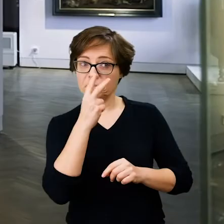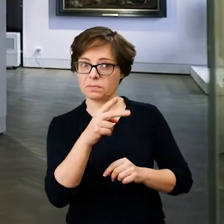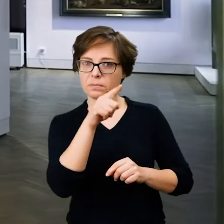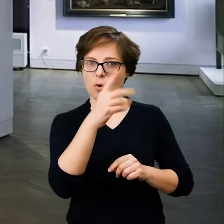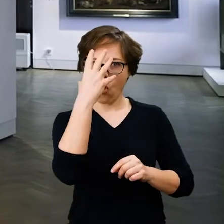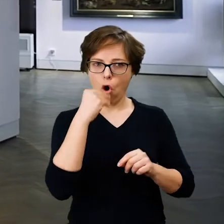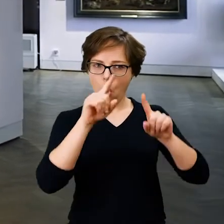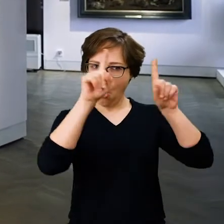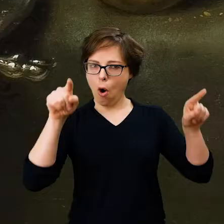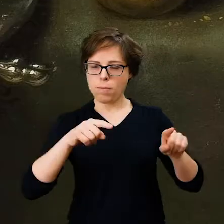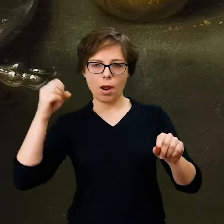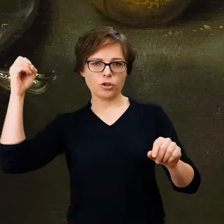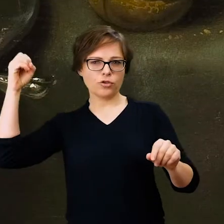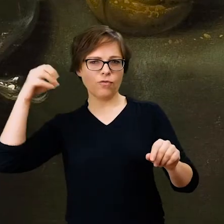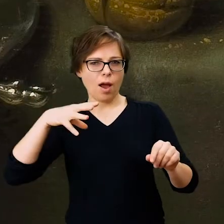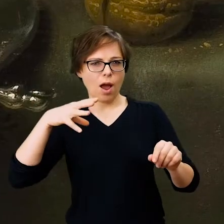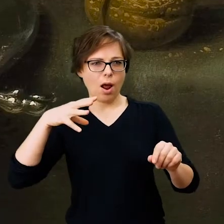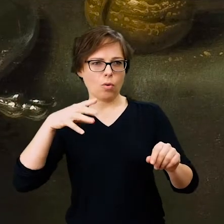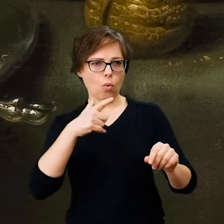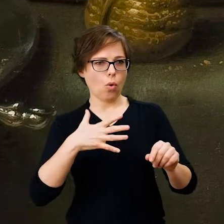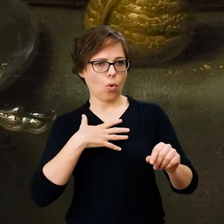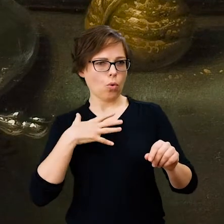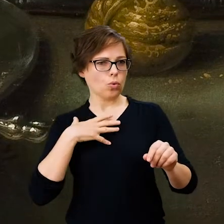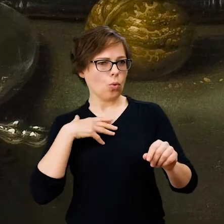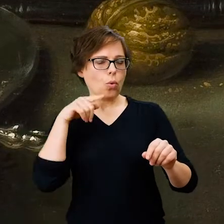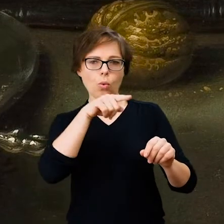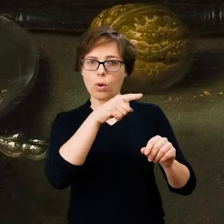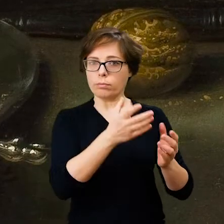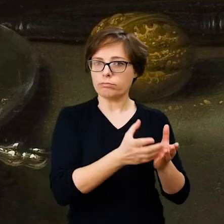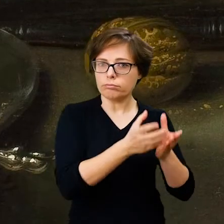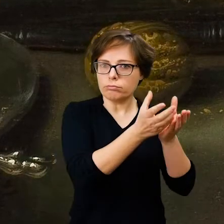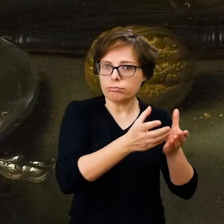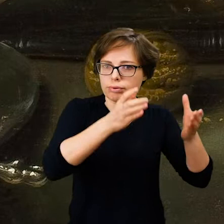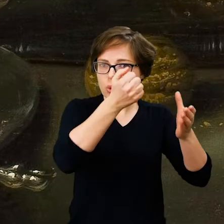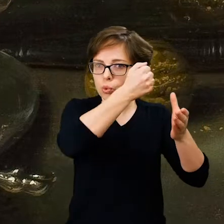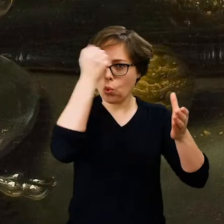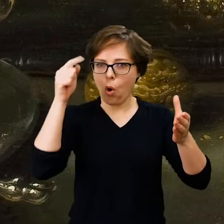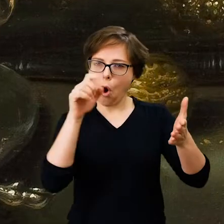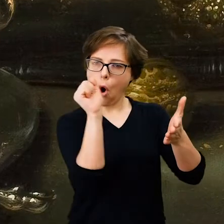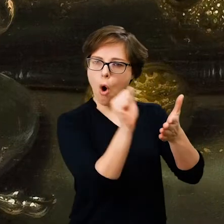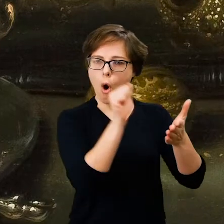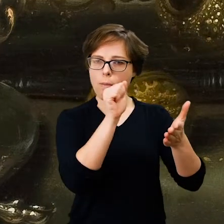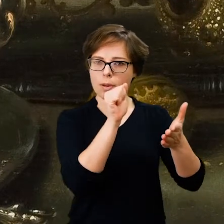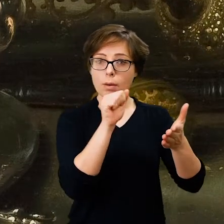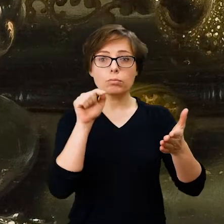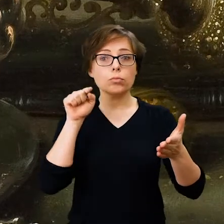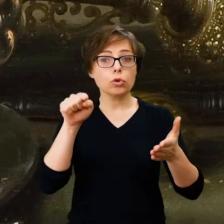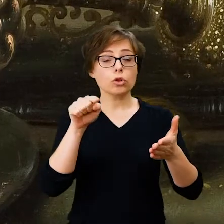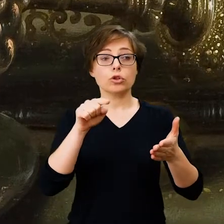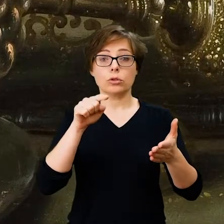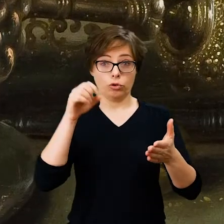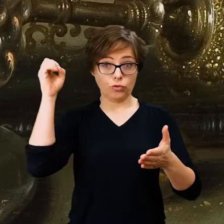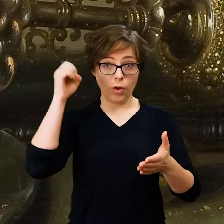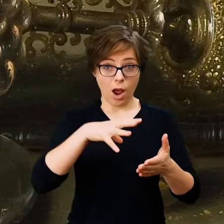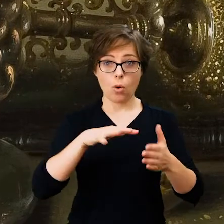tutaj światło padające spoza obrazu i odbijające się w tym szklanym kielichu jako światło